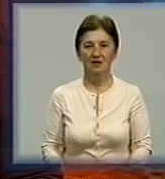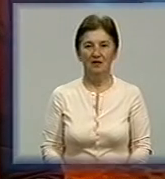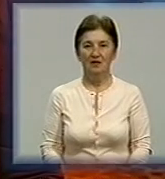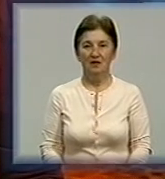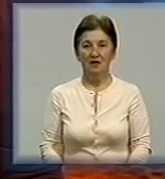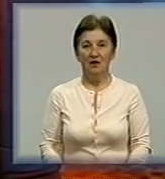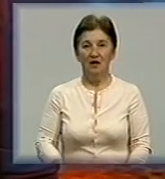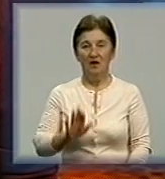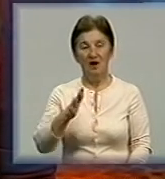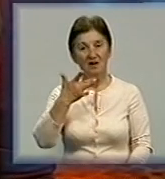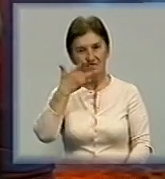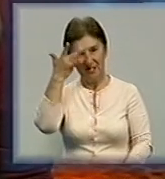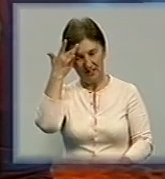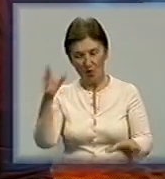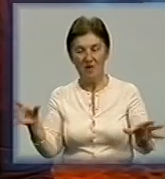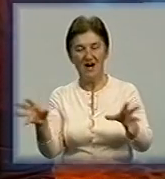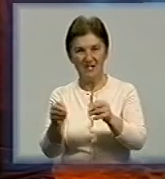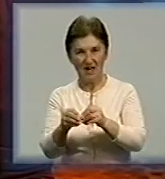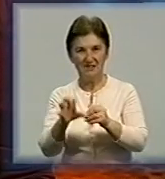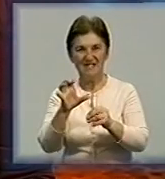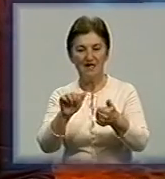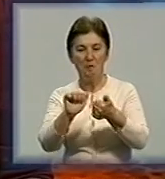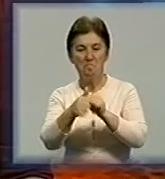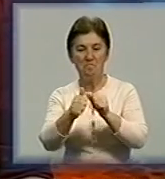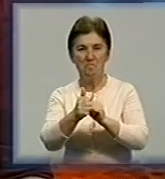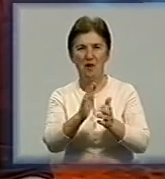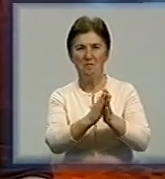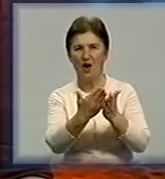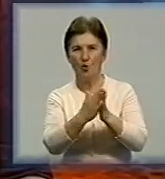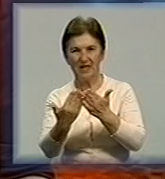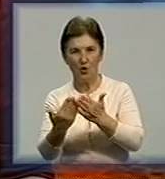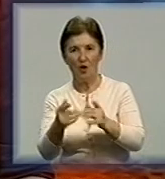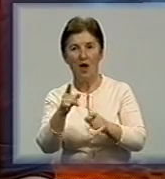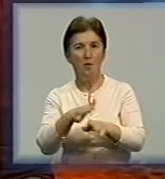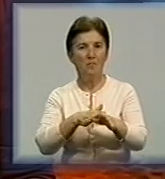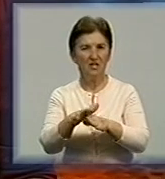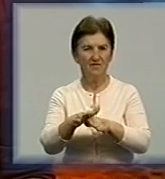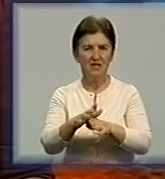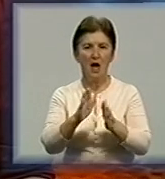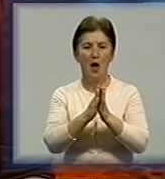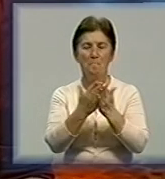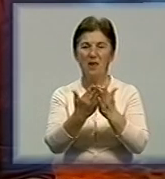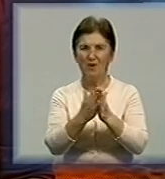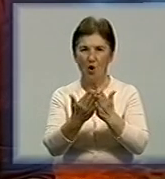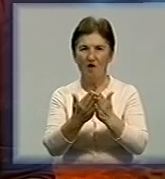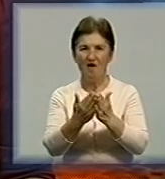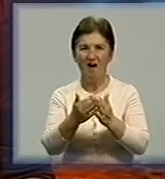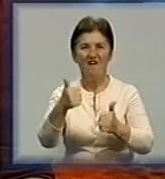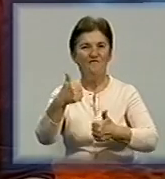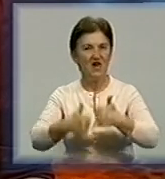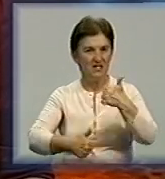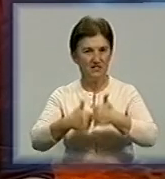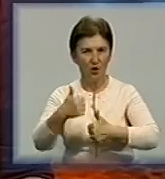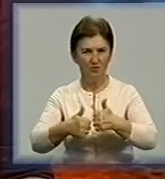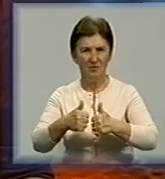В літо разом з бібліотекою. Втретє, на Великій перспективній у Кірвограді провели бібліофестиваль. Організатори – обласна